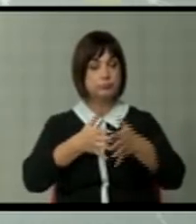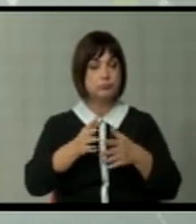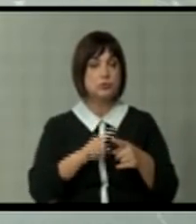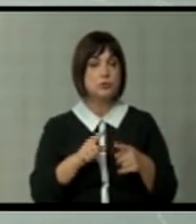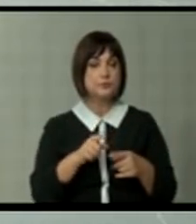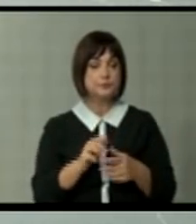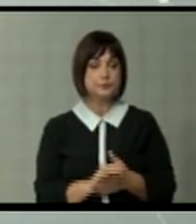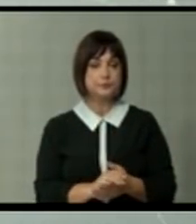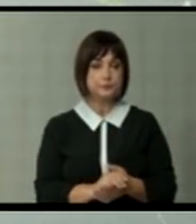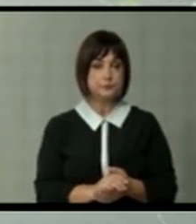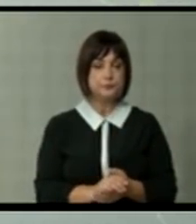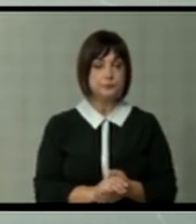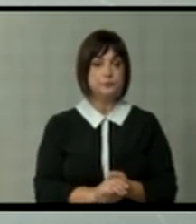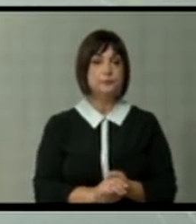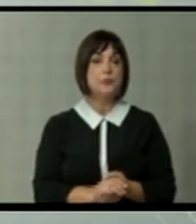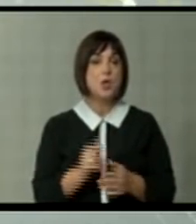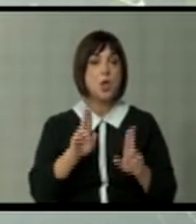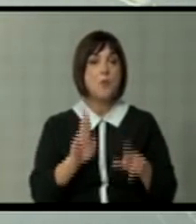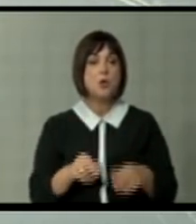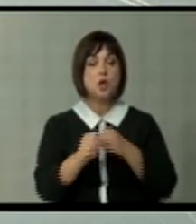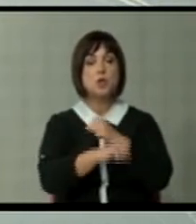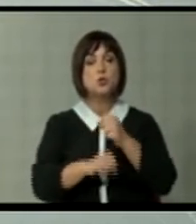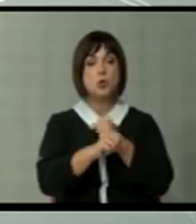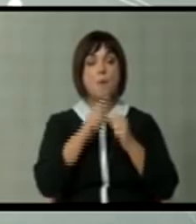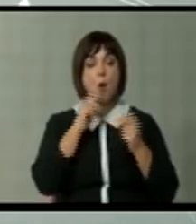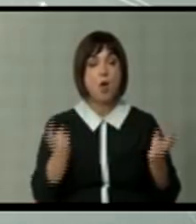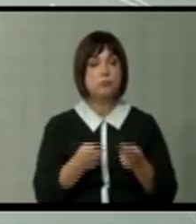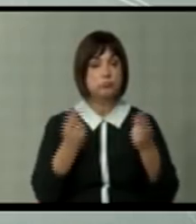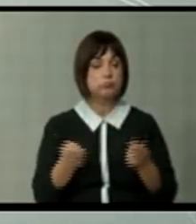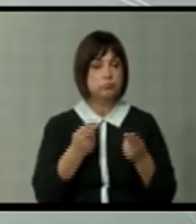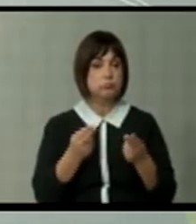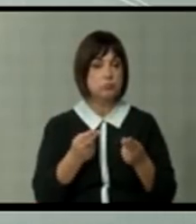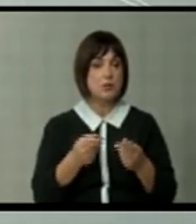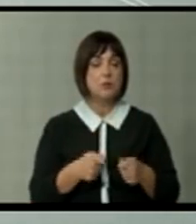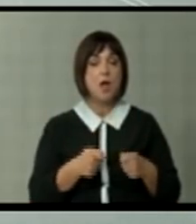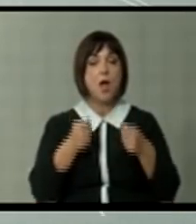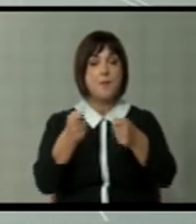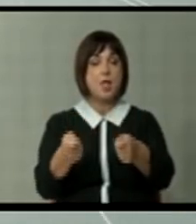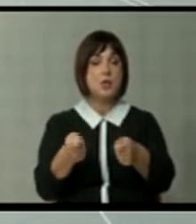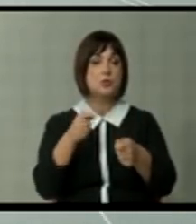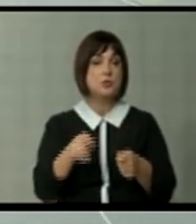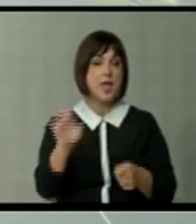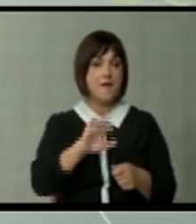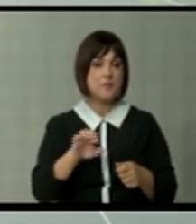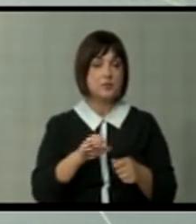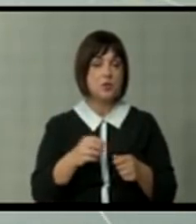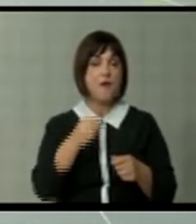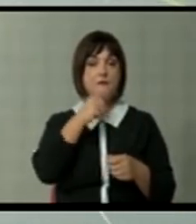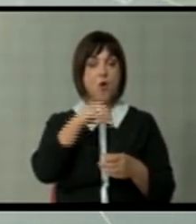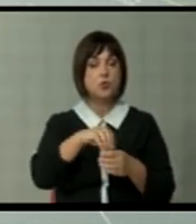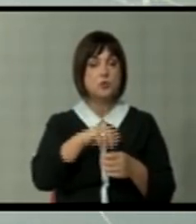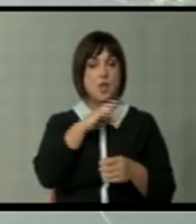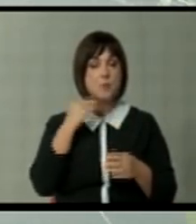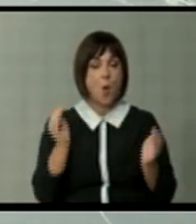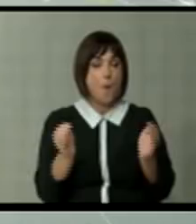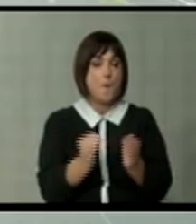Знајењето кој се добива, абсолютно. Така ќе можат студентите многу поедностанно да аплицираат, ако ништо друго, за европски фондови. Сега сме